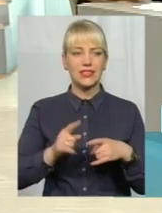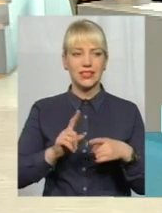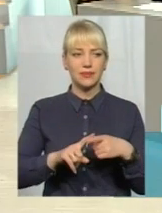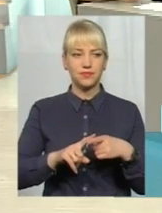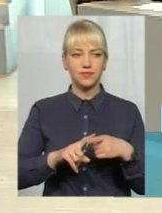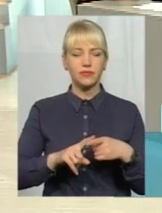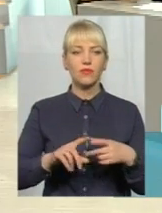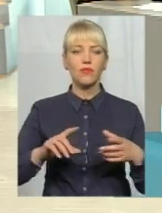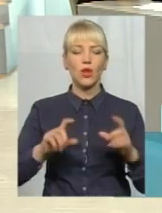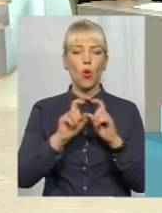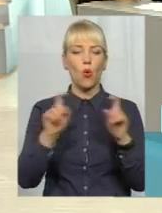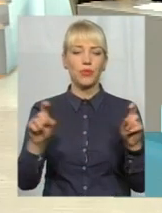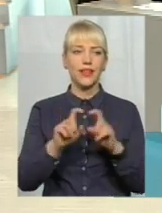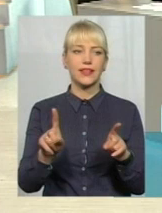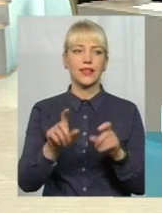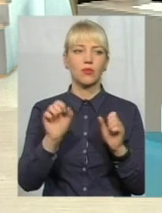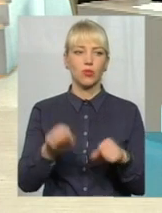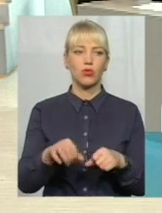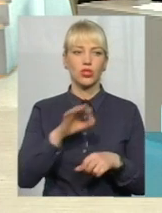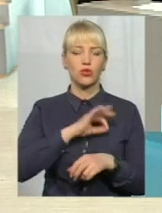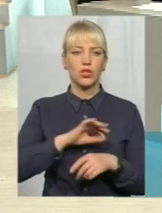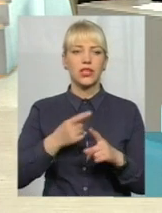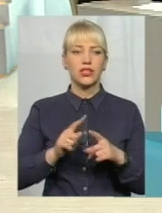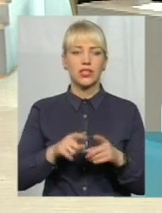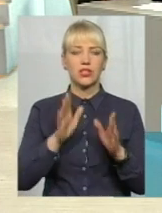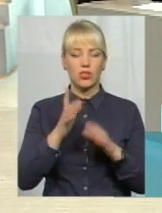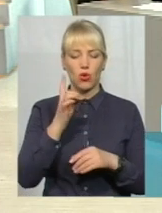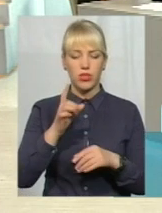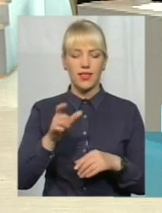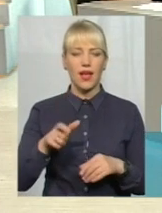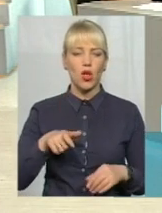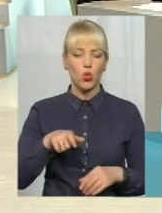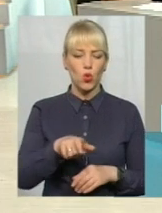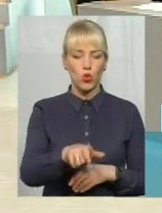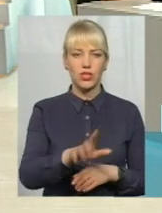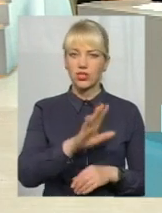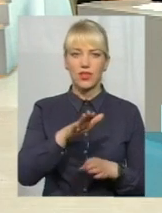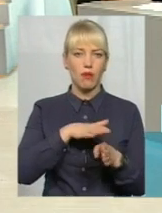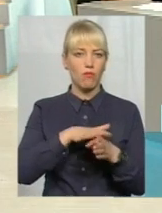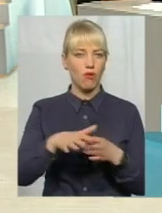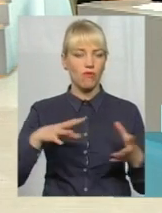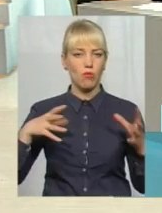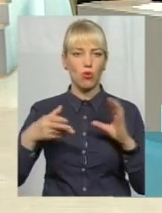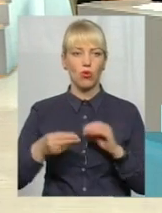об'єкти, якими можна користуватись, оце тільки оця одна доріжка? оця одна доріжка. не в повному обсязі?